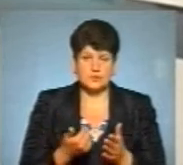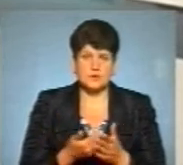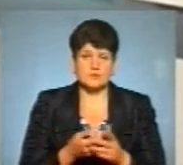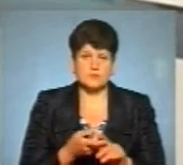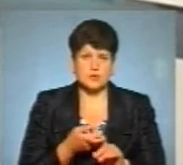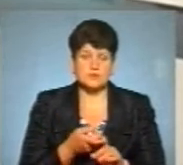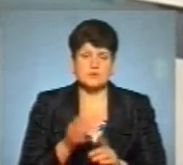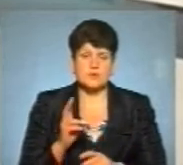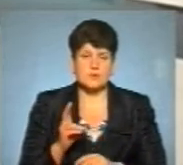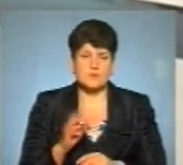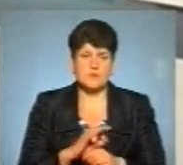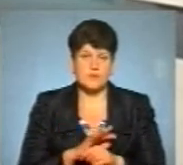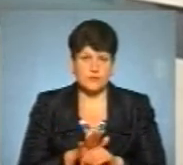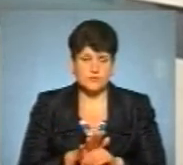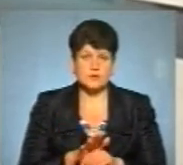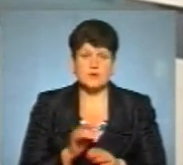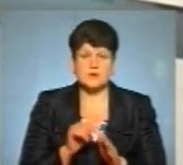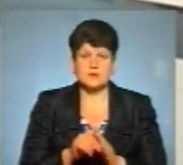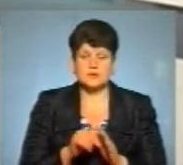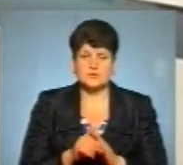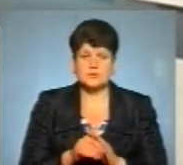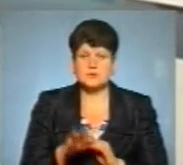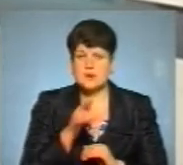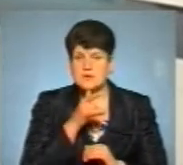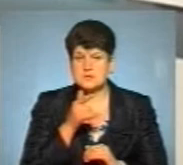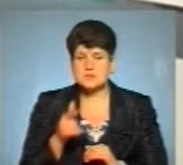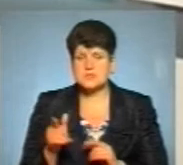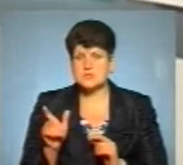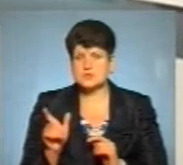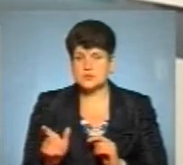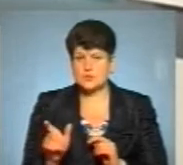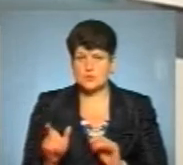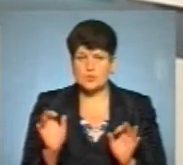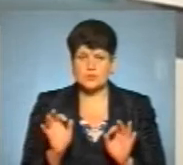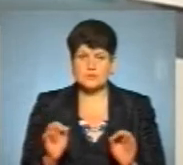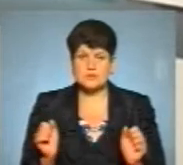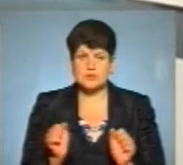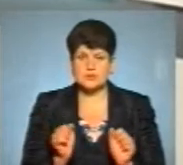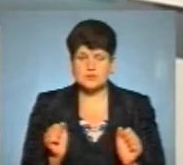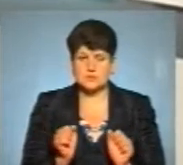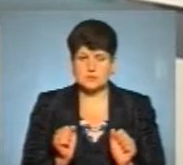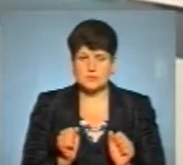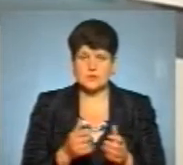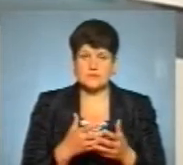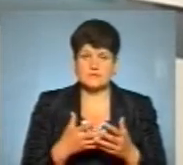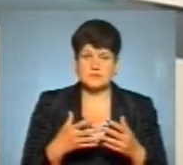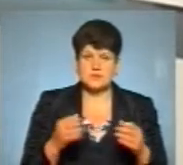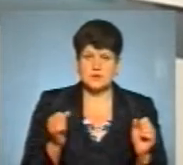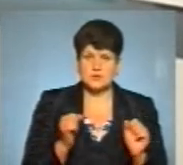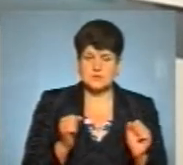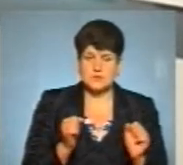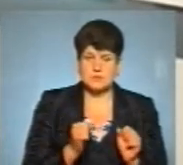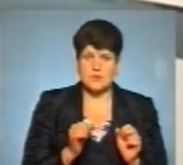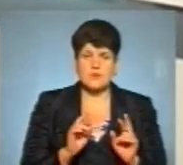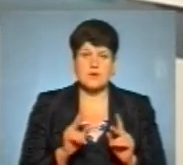ковід, характеризуються сезонністю осінньо-зимовою, зимово-весняною. Як